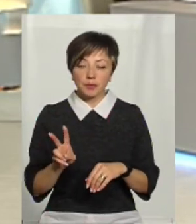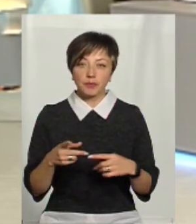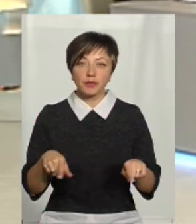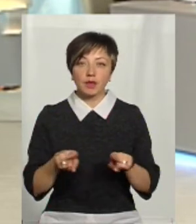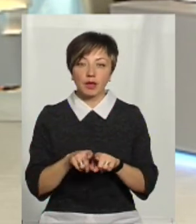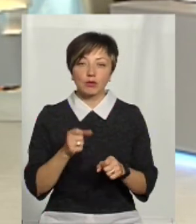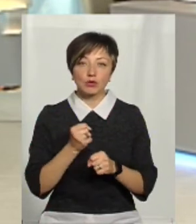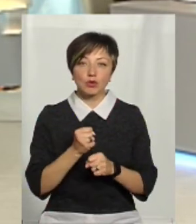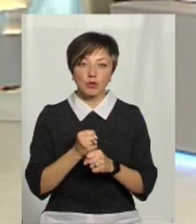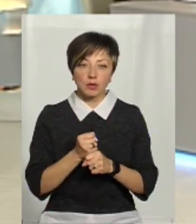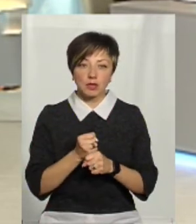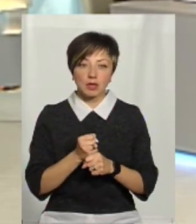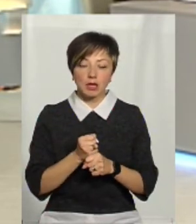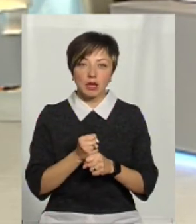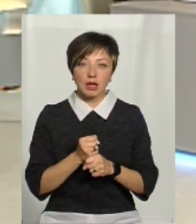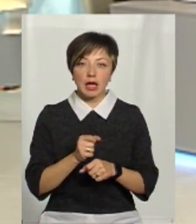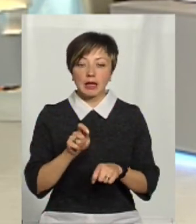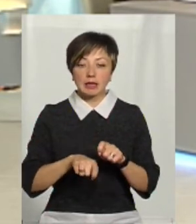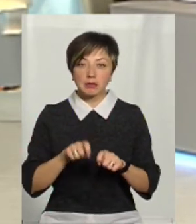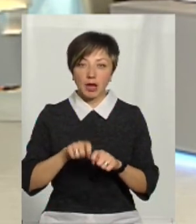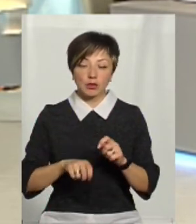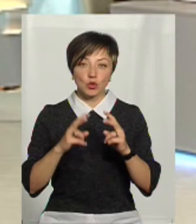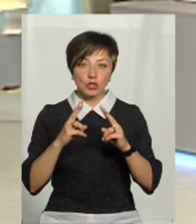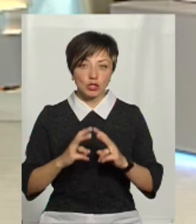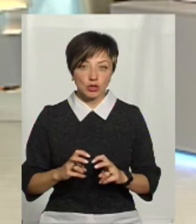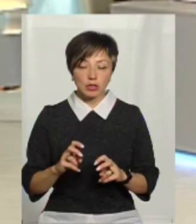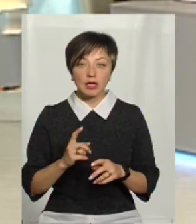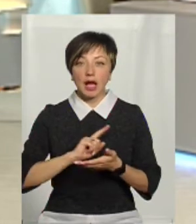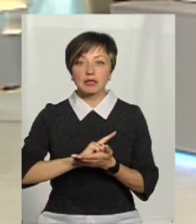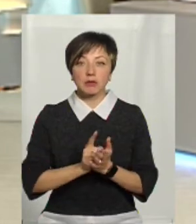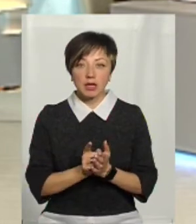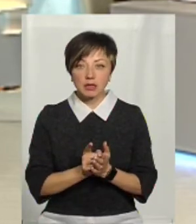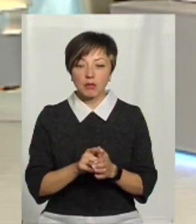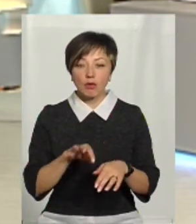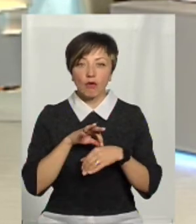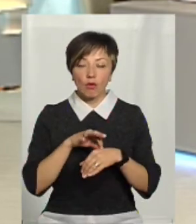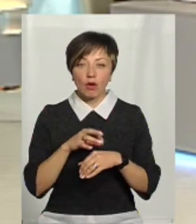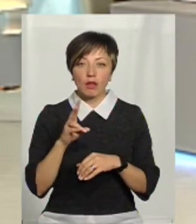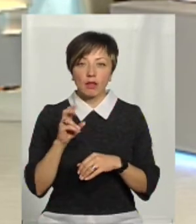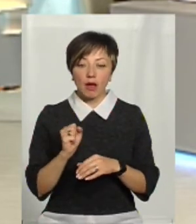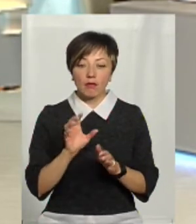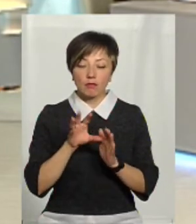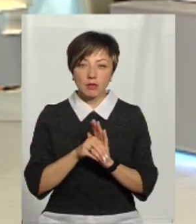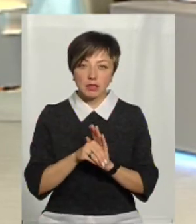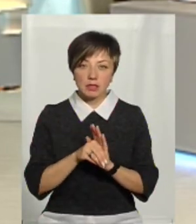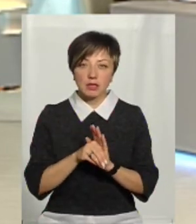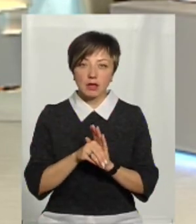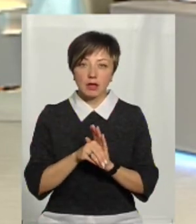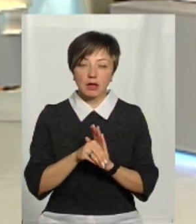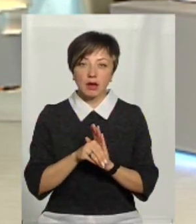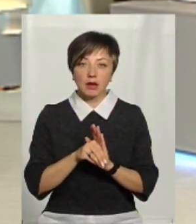також робить експрес-методи дослідження. Експрес-методи дослідження він проводить на вміст, як